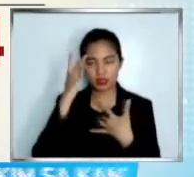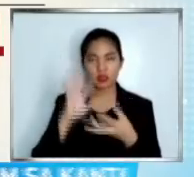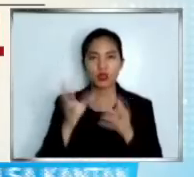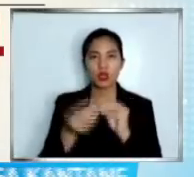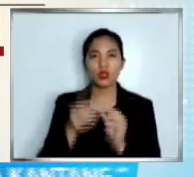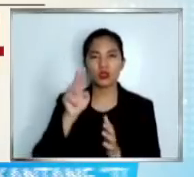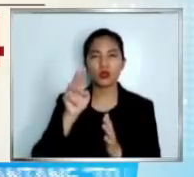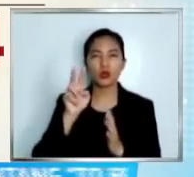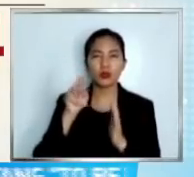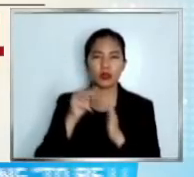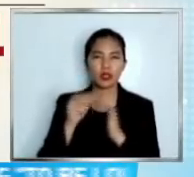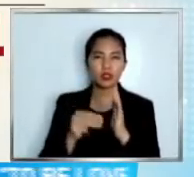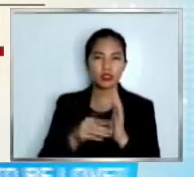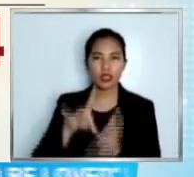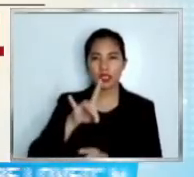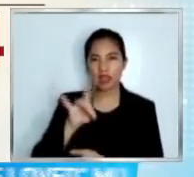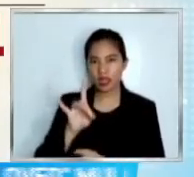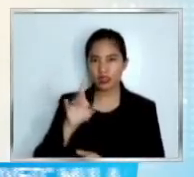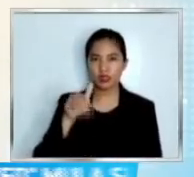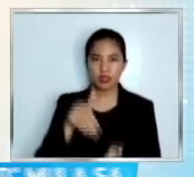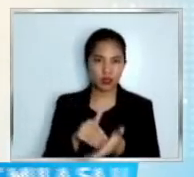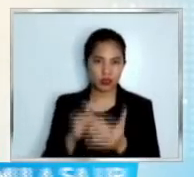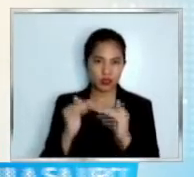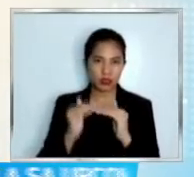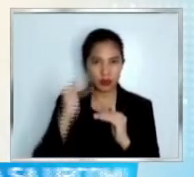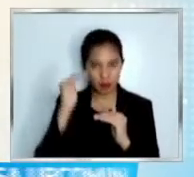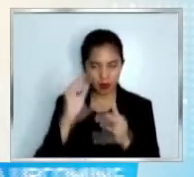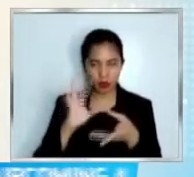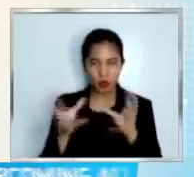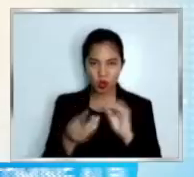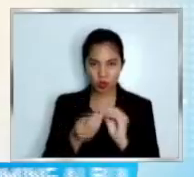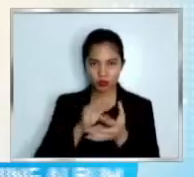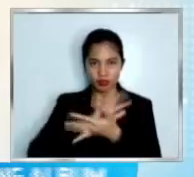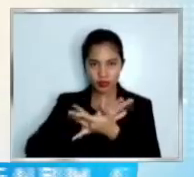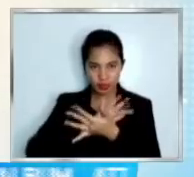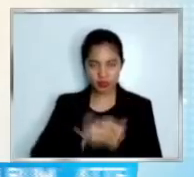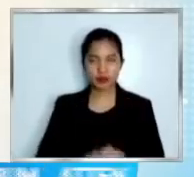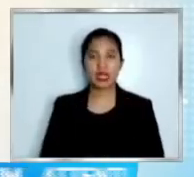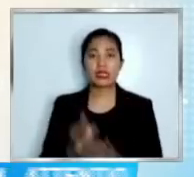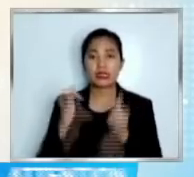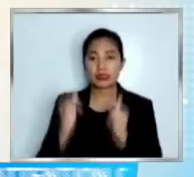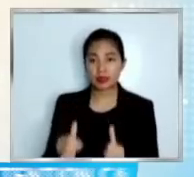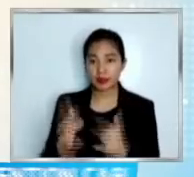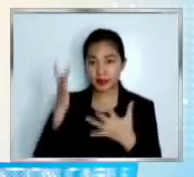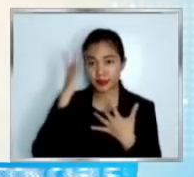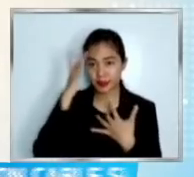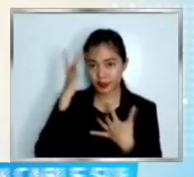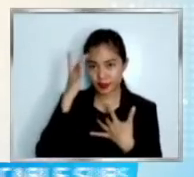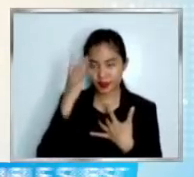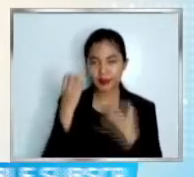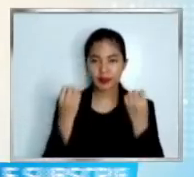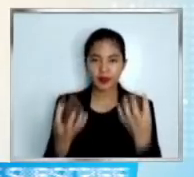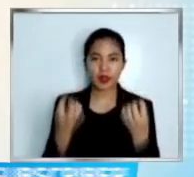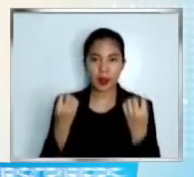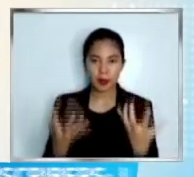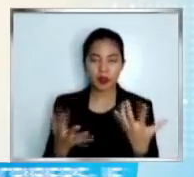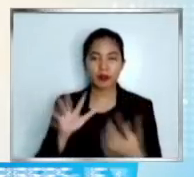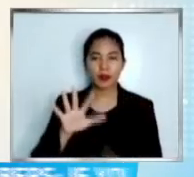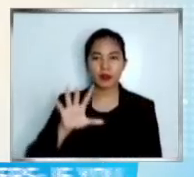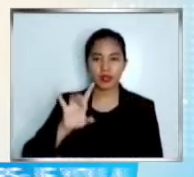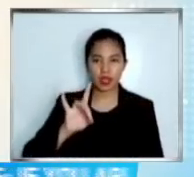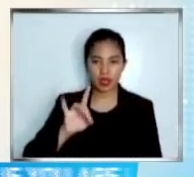total cases. Sa active cases naman, pinakamarami pa rin ang mild na nasa 58.1%.